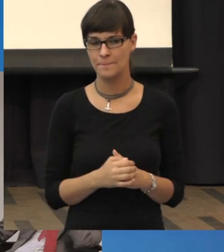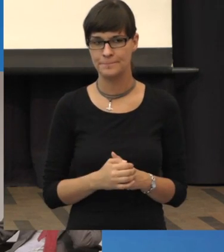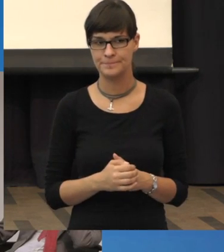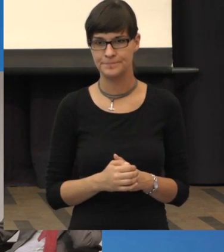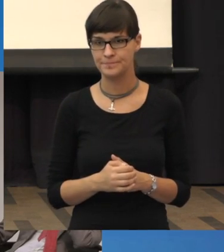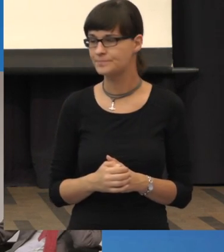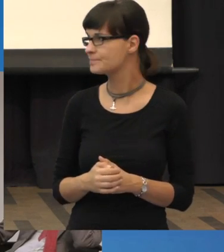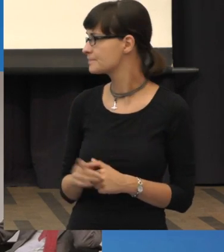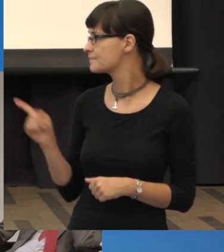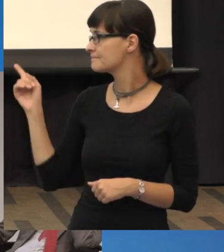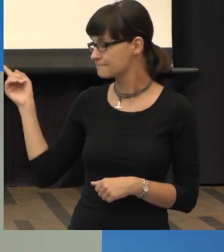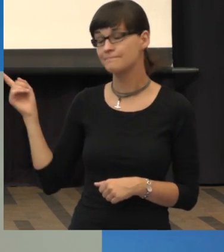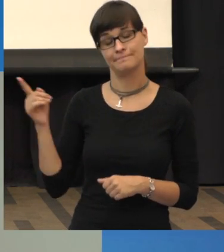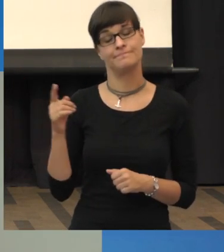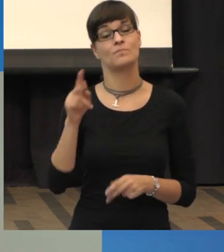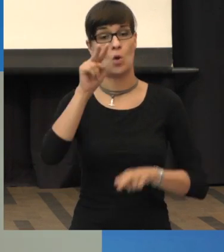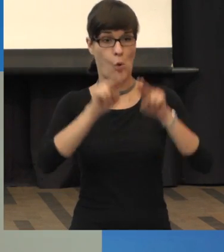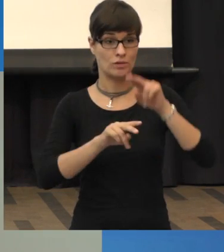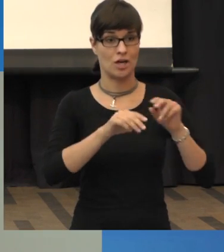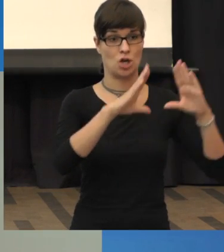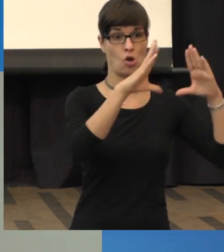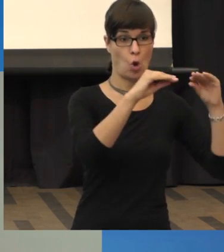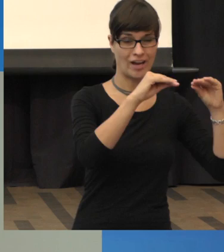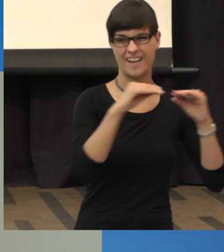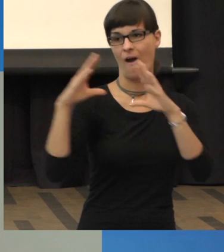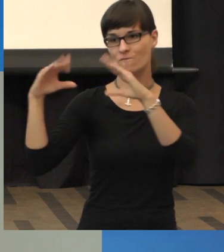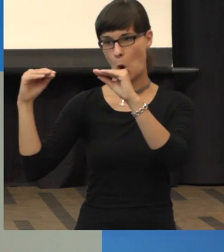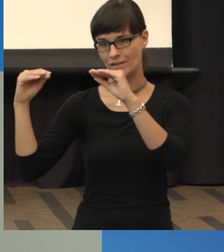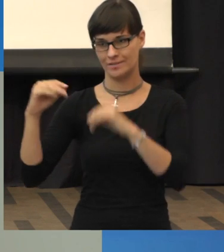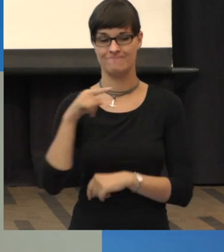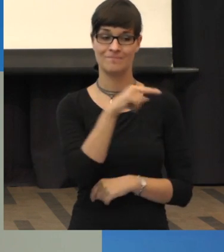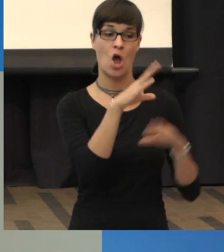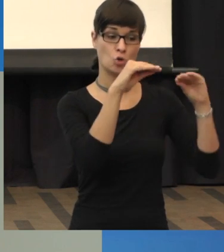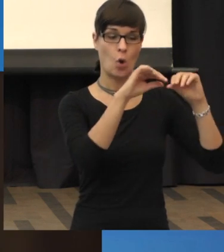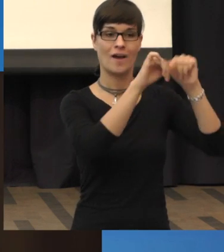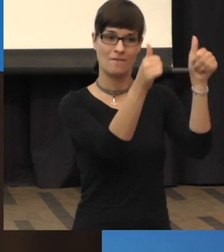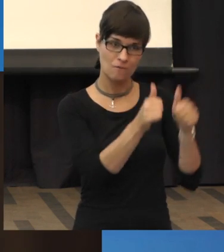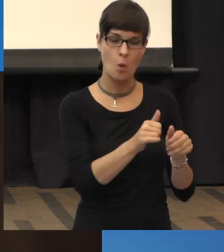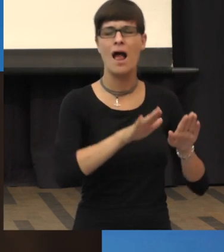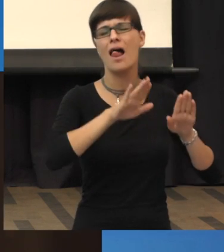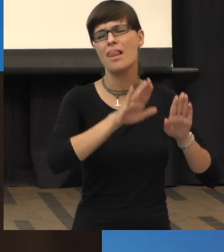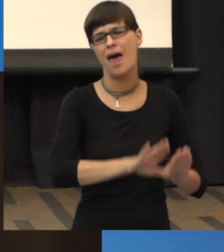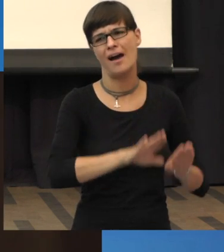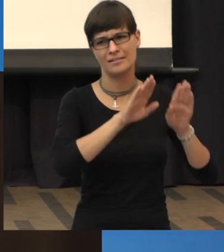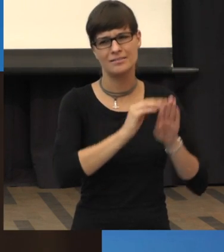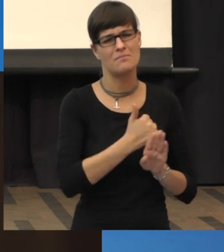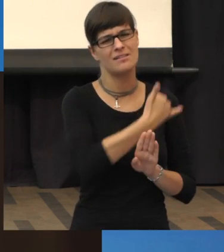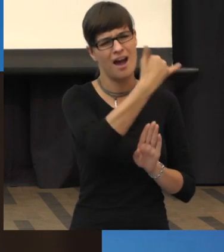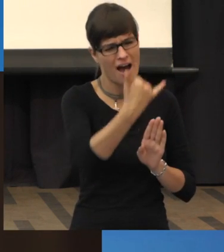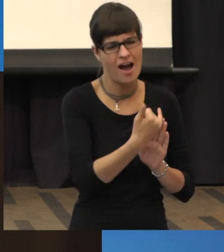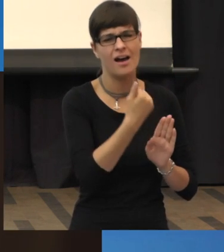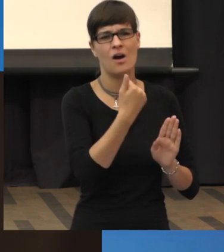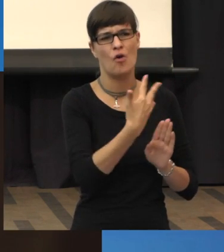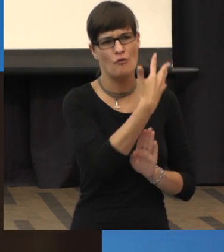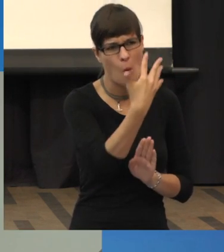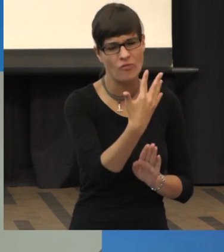Also man muss unterscheiden die trockene Form und die feuchte Form. Die trockene Form schreitet meistens sehr langsam. Jahre, viele Jahre,